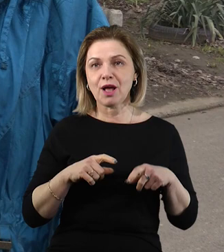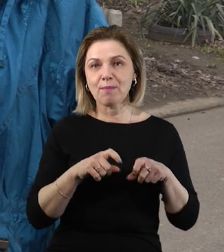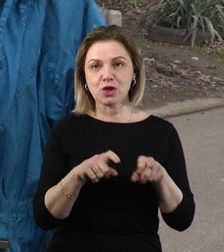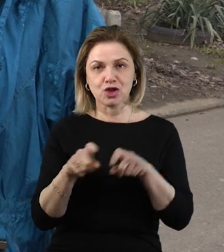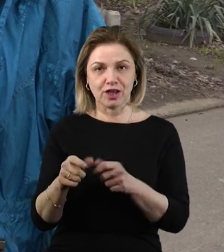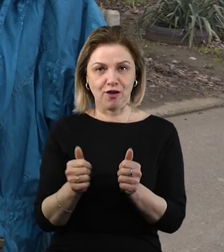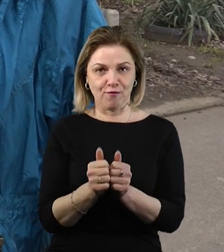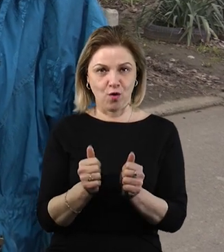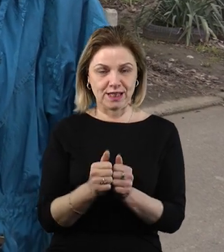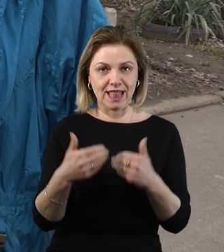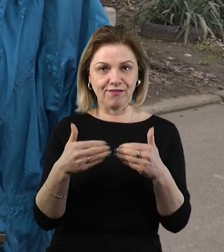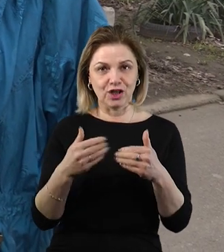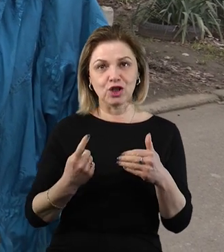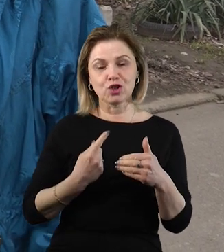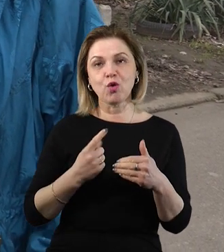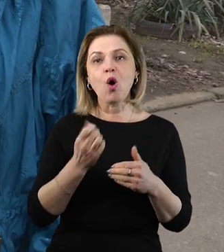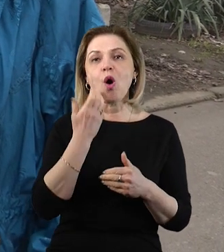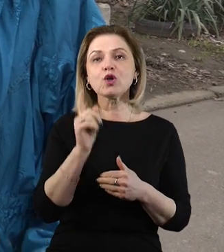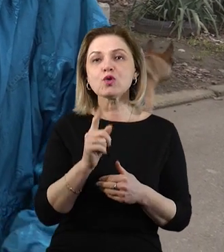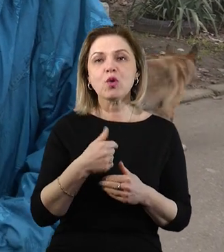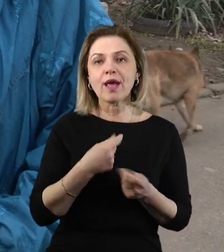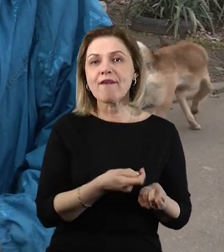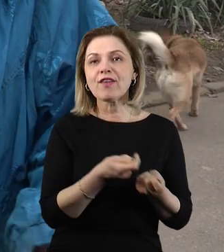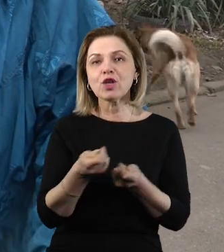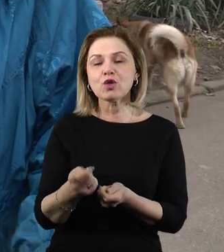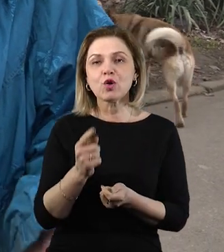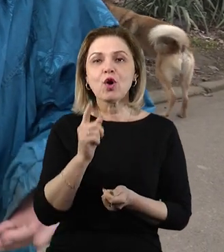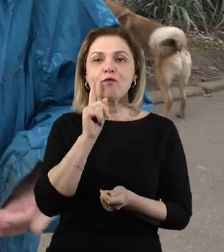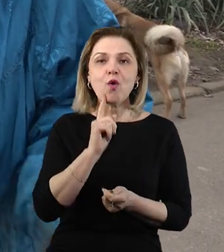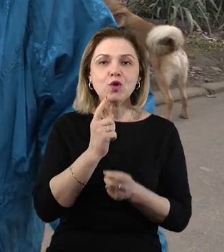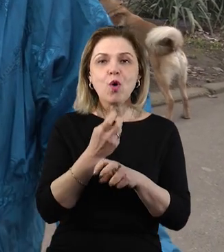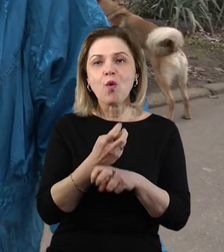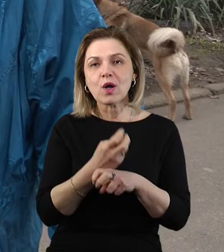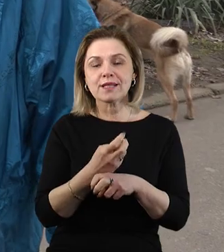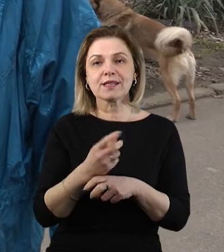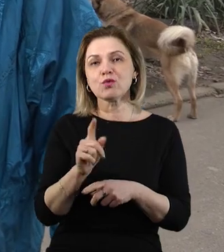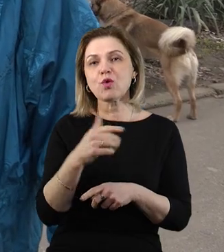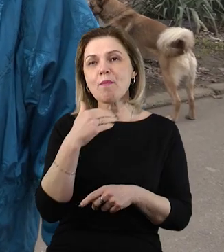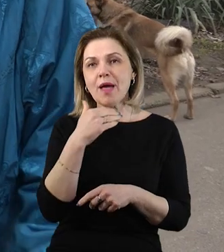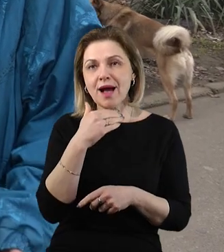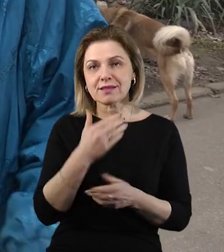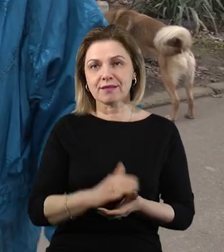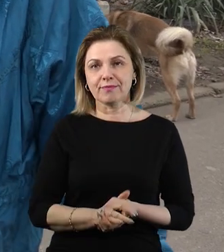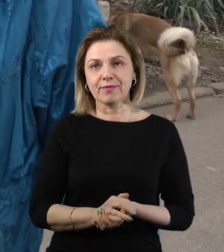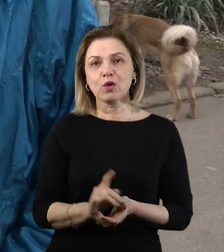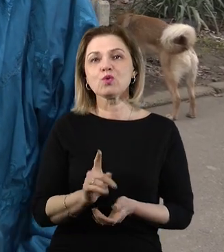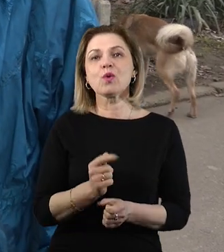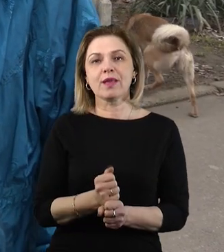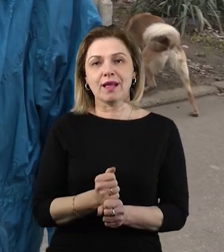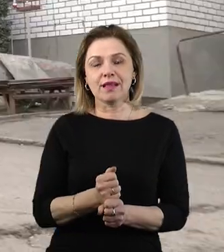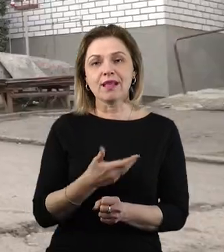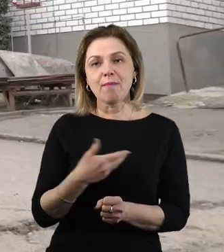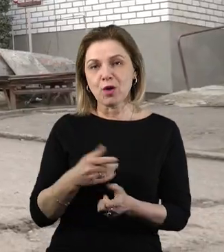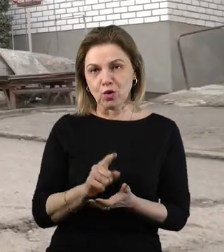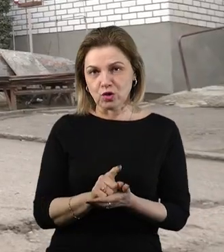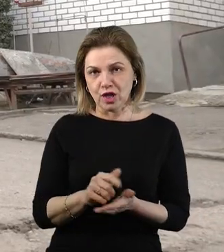чекає возі двері, коли я винесу щось йому. Вкусняшку, косточку, кисок м'яса, простите. Ну, а що робити?